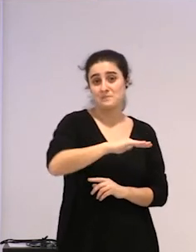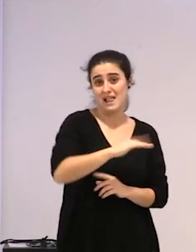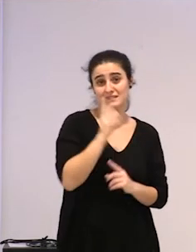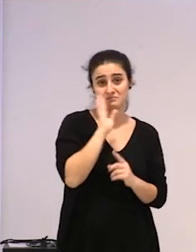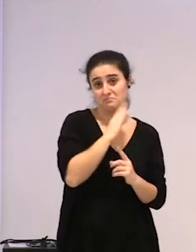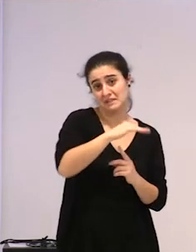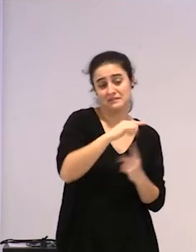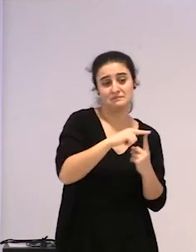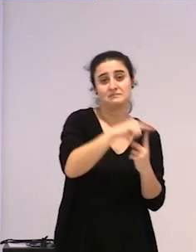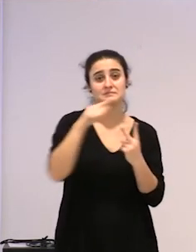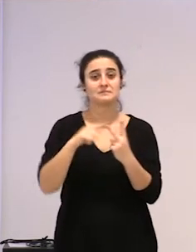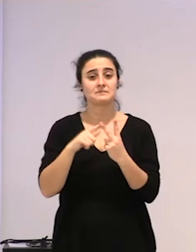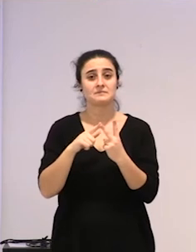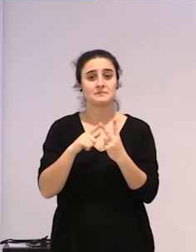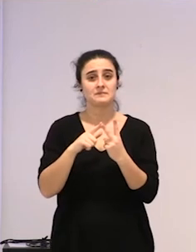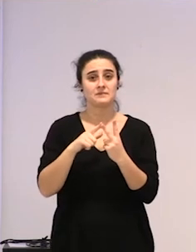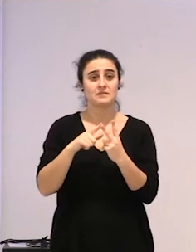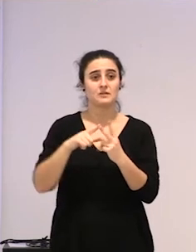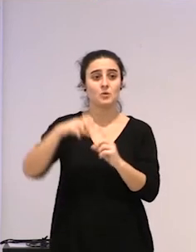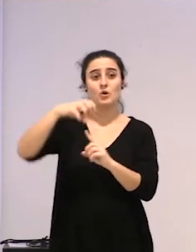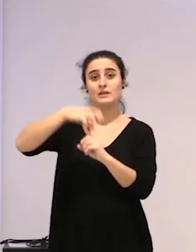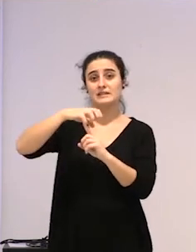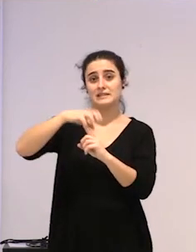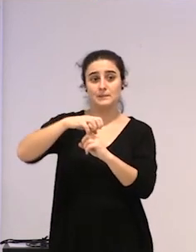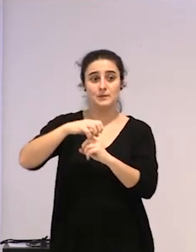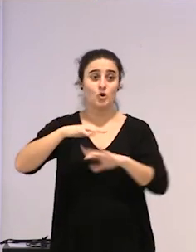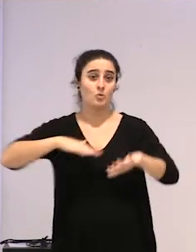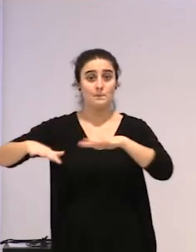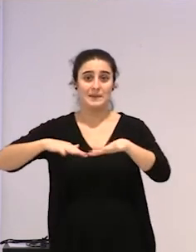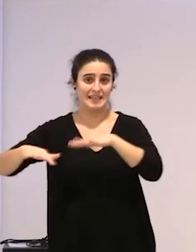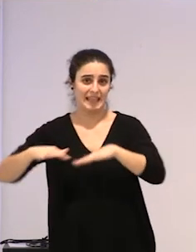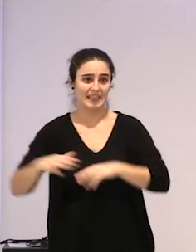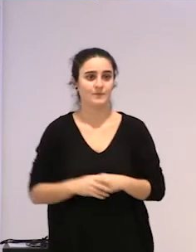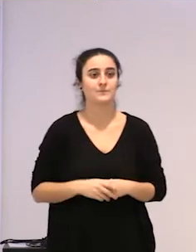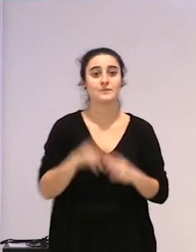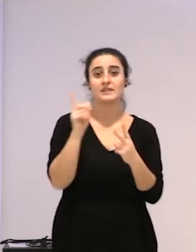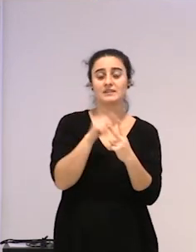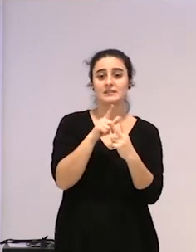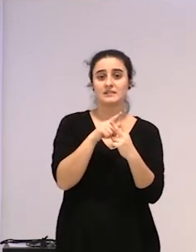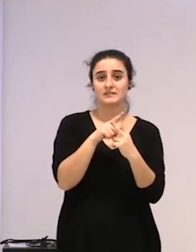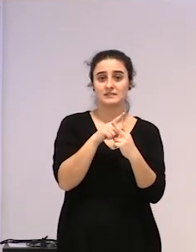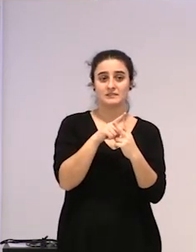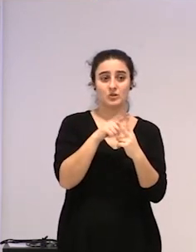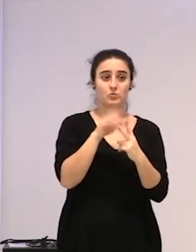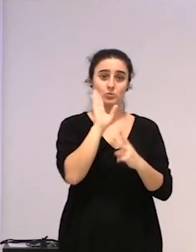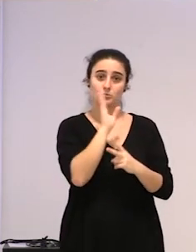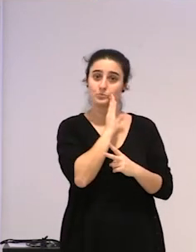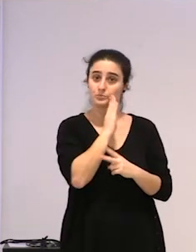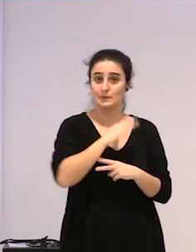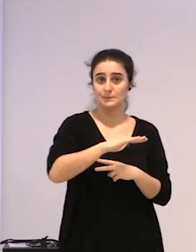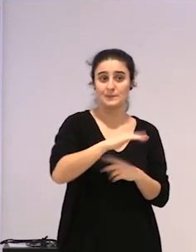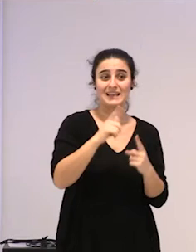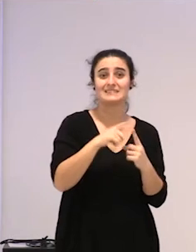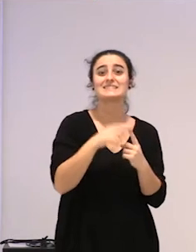eta bezka alde batetik, txampiñoi militanteak, bueno, nortzu dira hauek. Alde batetik, ama txarrak dira, ba,